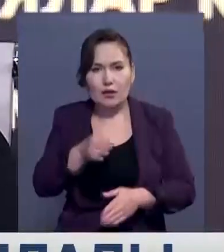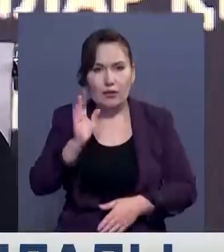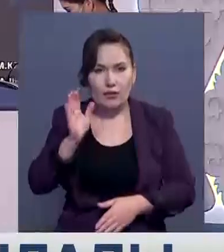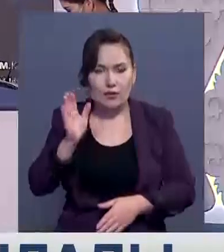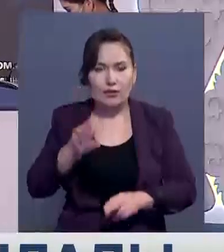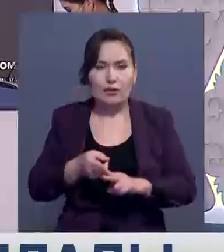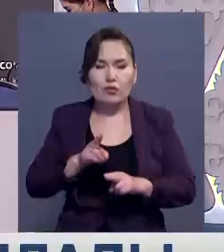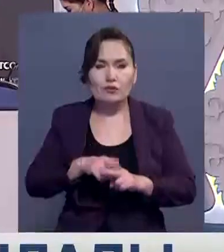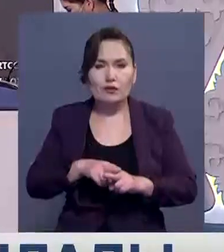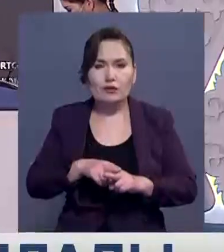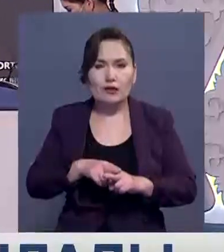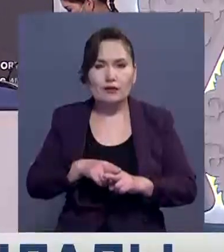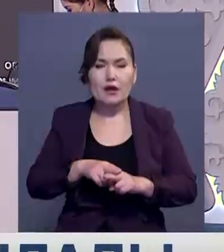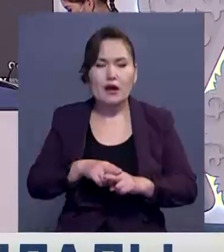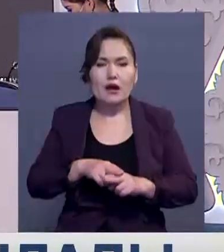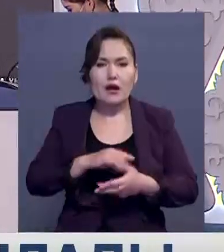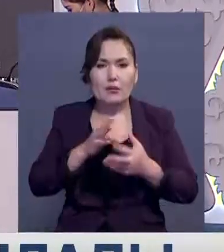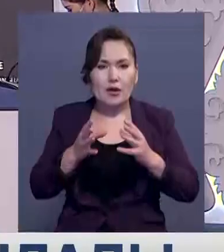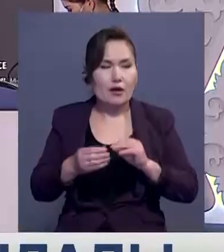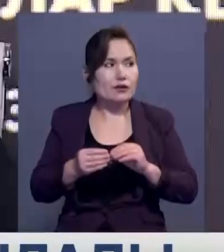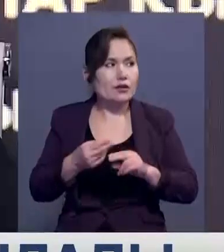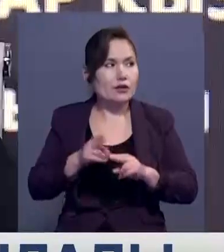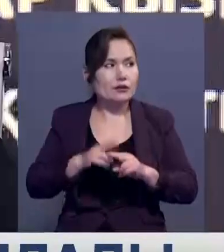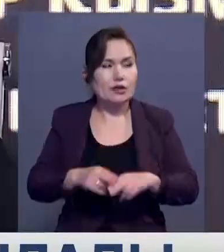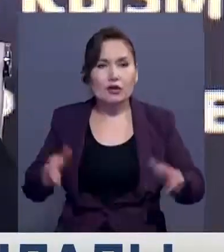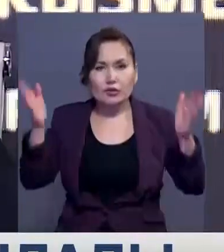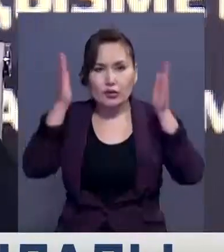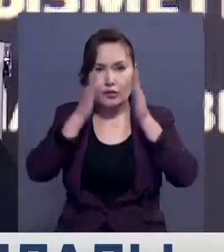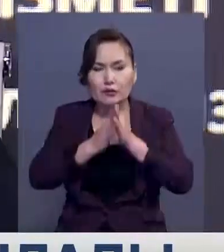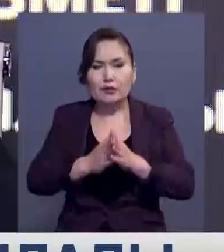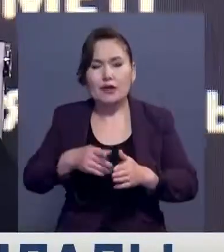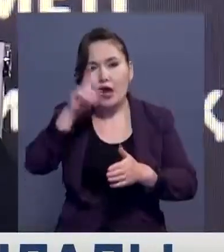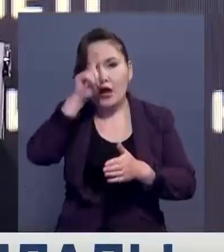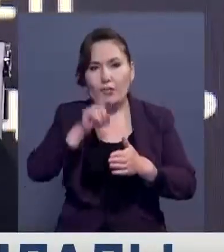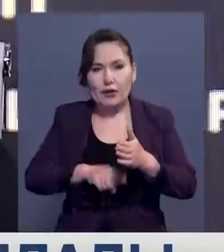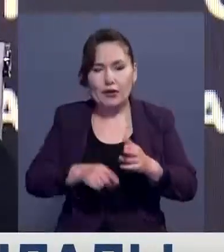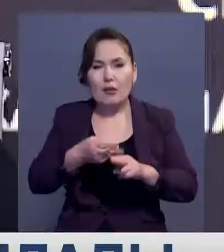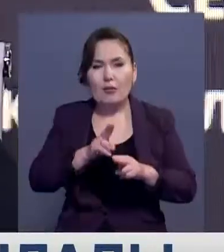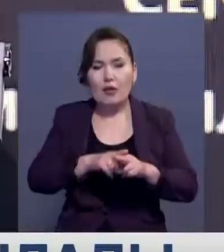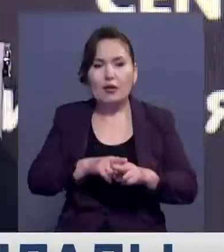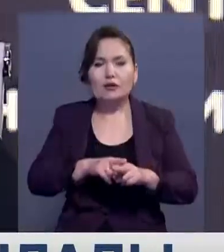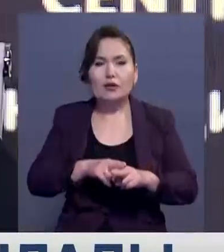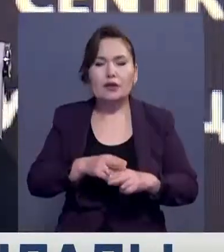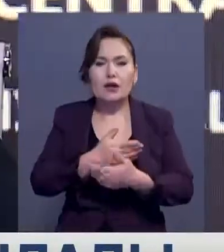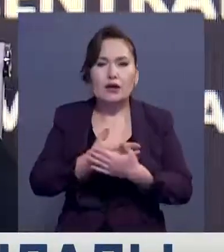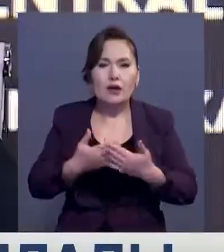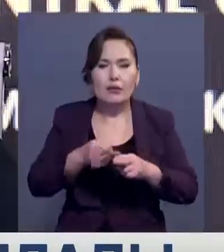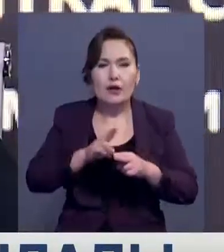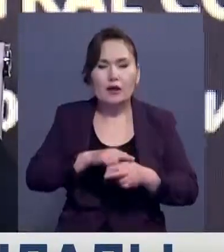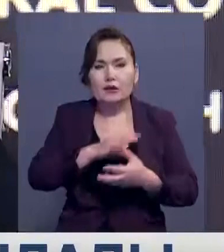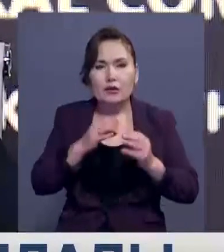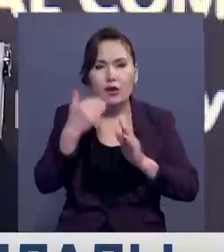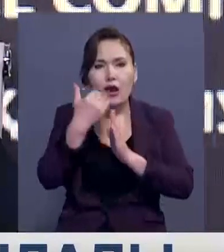Сонымен Қатар Қалғарнасынан мұфтияттынысы, бөлім сағаты, баспас өзге шолу, қалалдаму